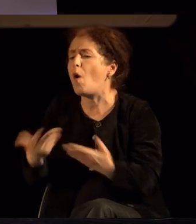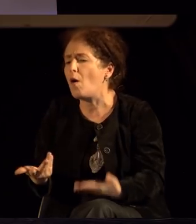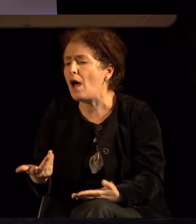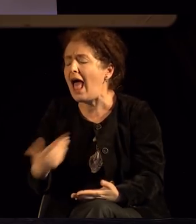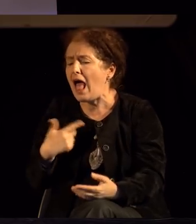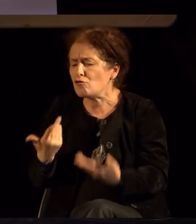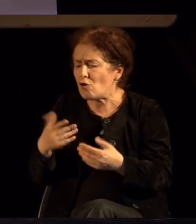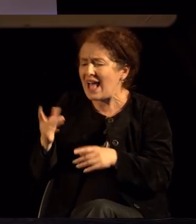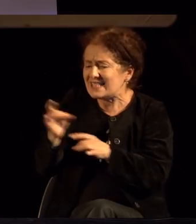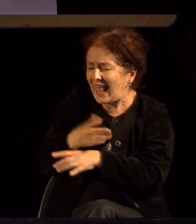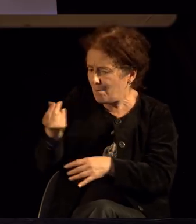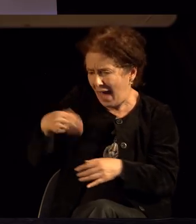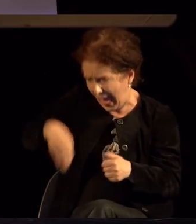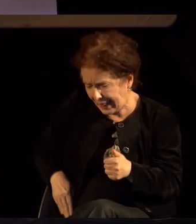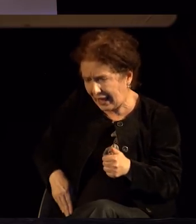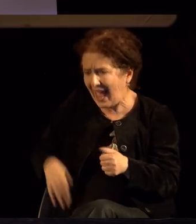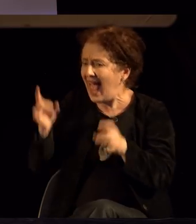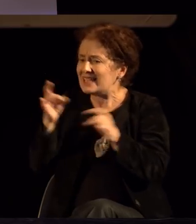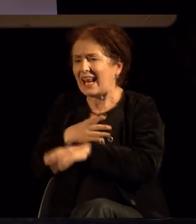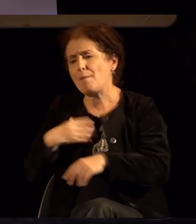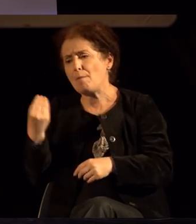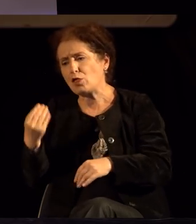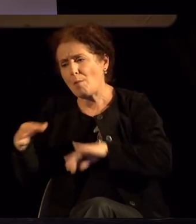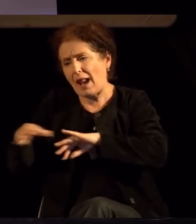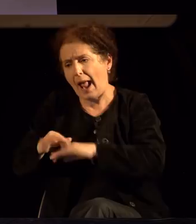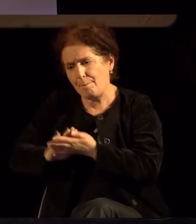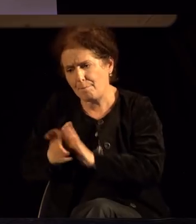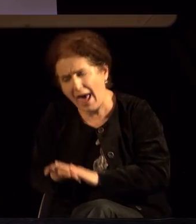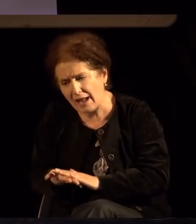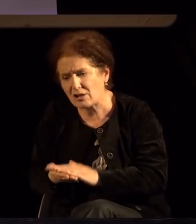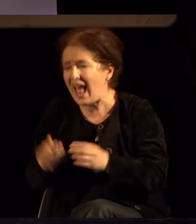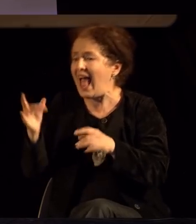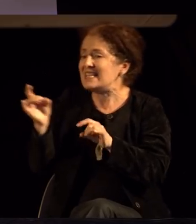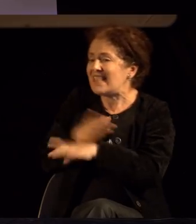тоа, дали таа среќава можеме да ја одржуваме постојана и константно?